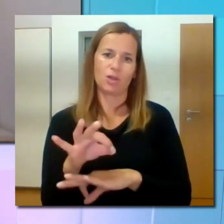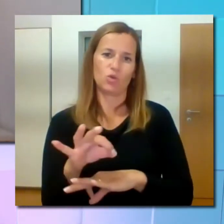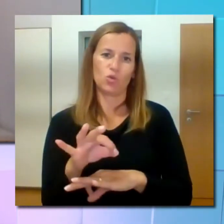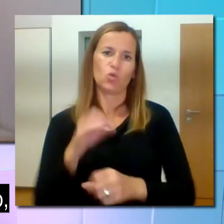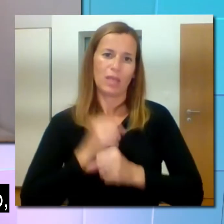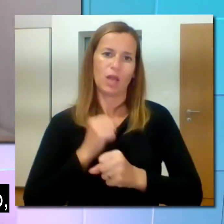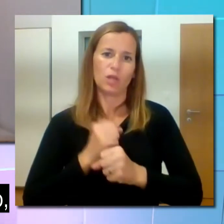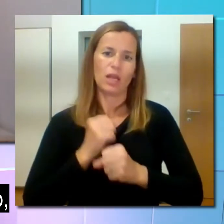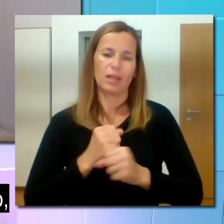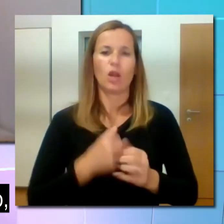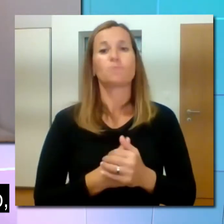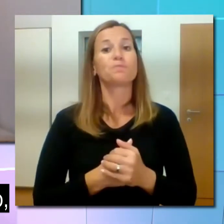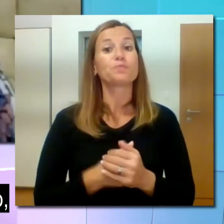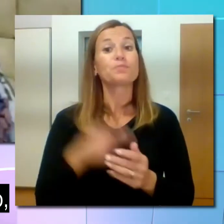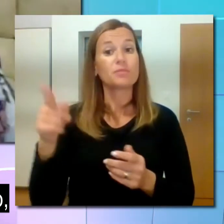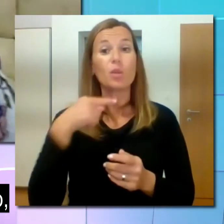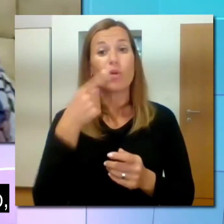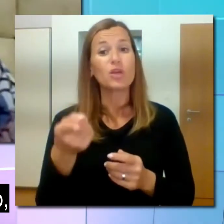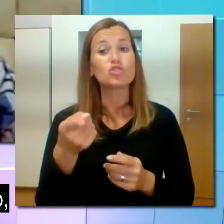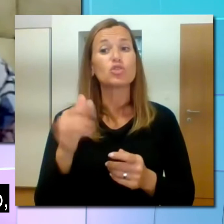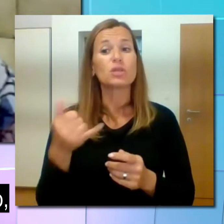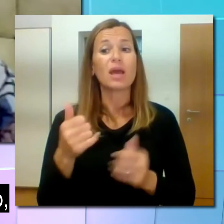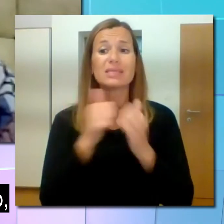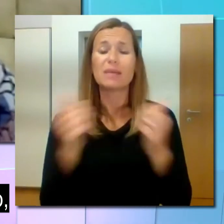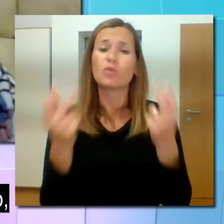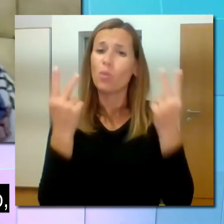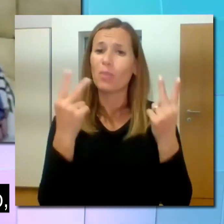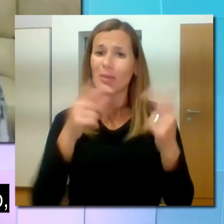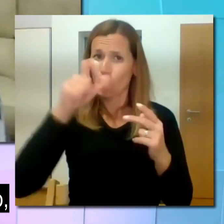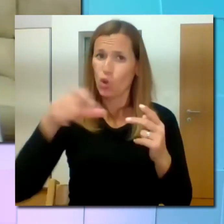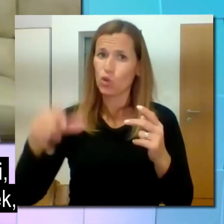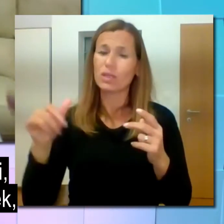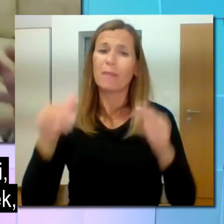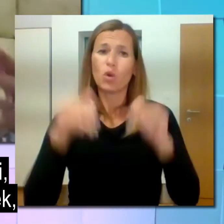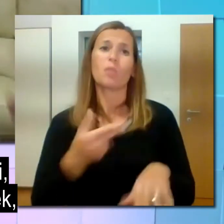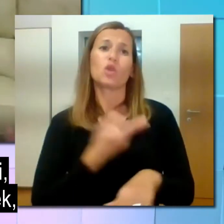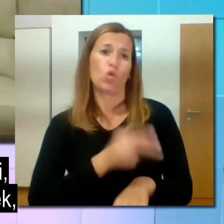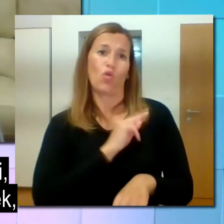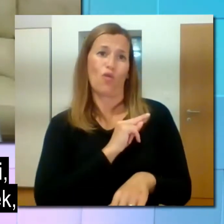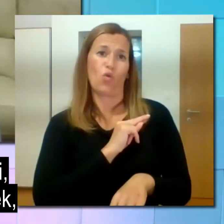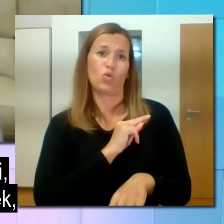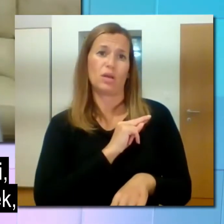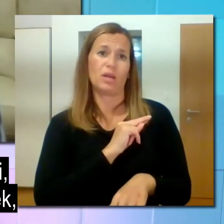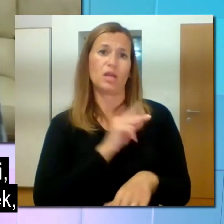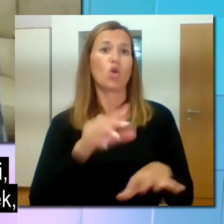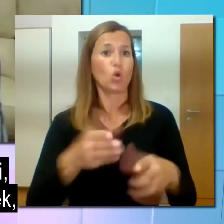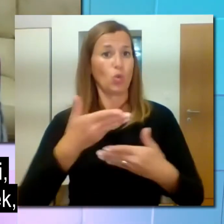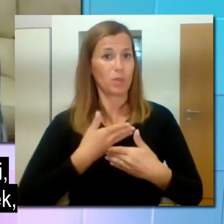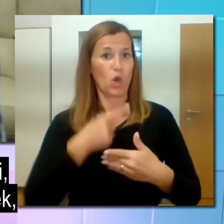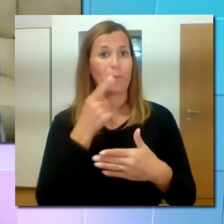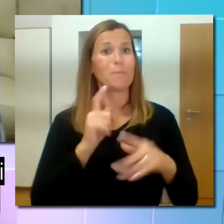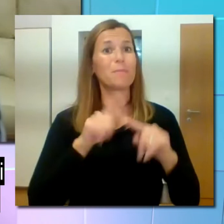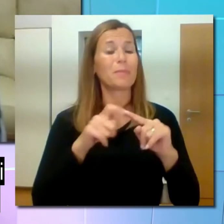planu. Torej, kot povdarjaš, je izjemno pomembno, da so ljudje odgovorni, ko prejmejo